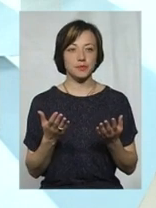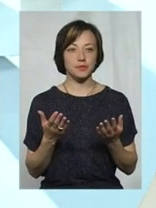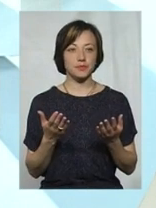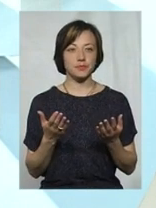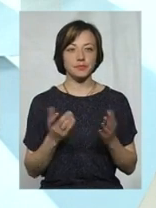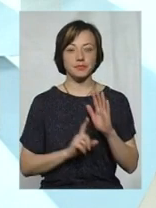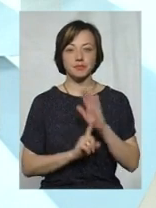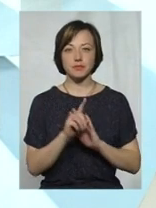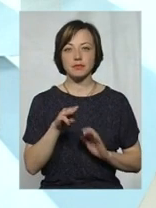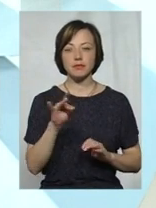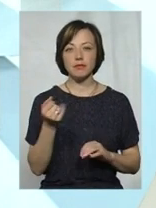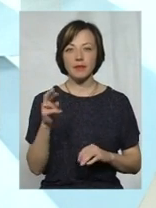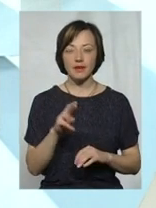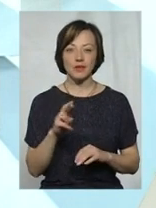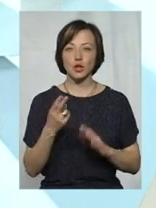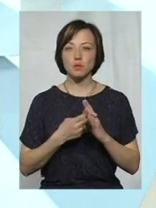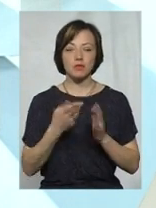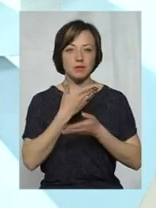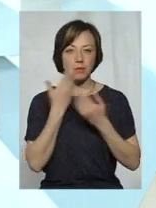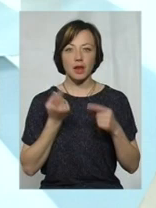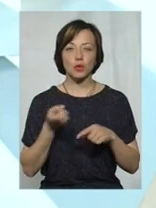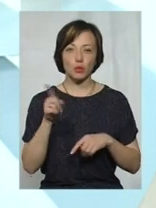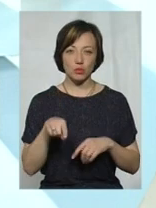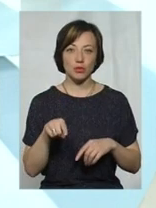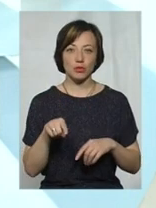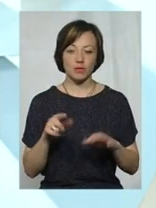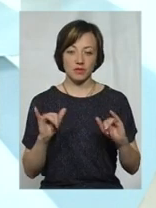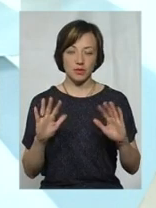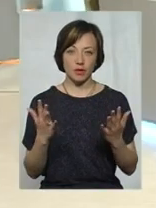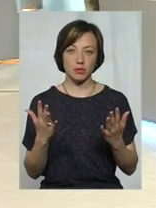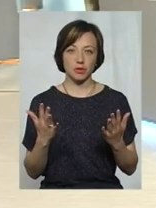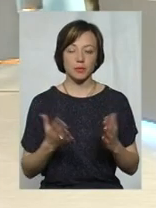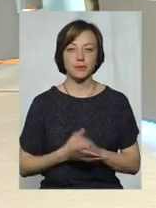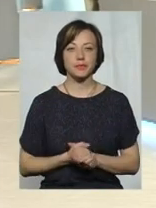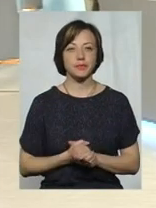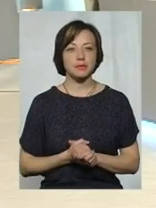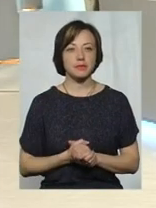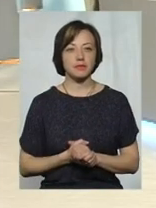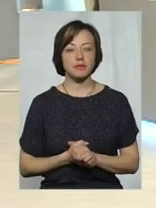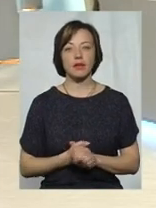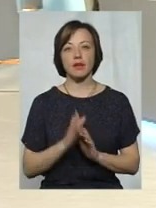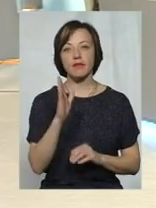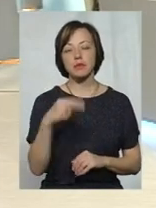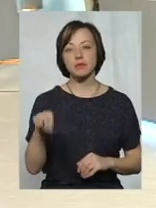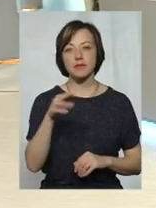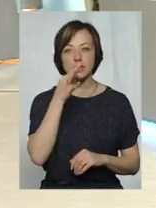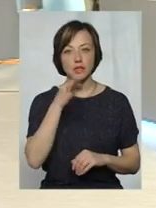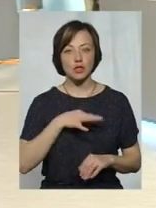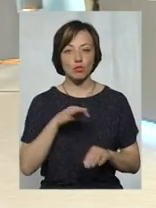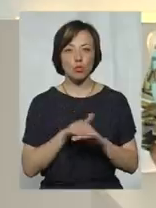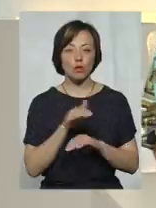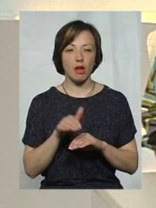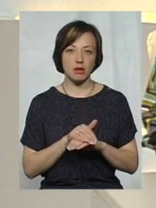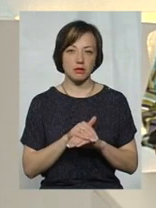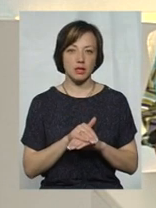вже з травня субсидії немає. Тому в даному випадку... Вадим Дмитровичу, скажіть, будь ласка,